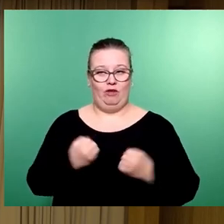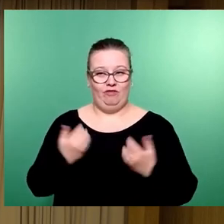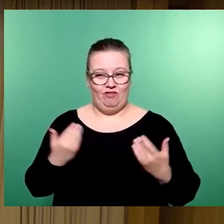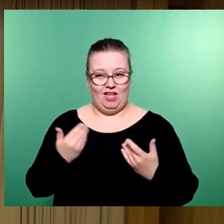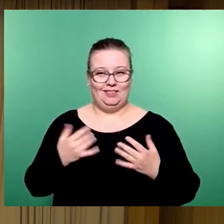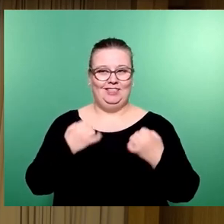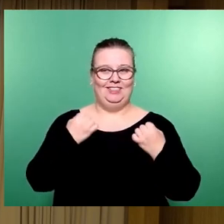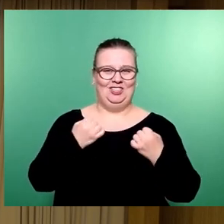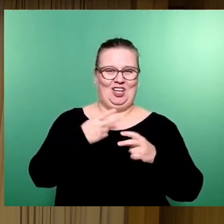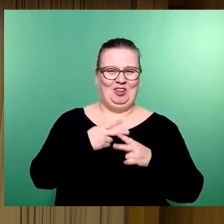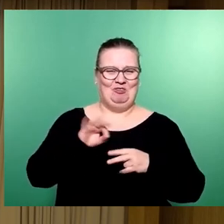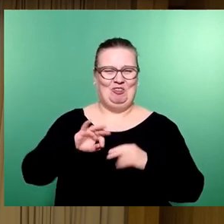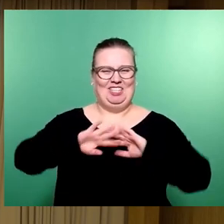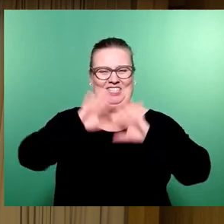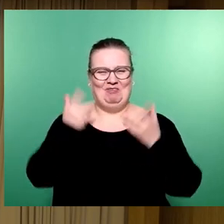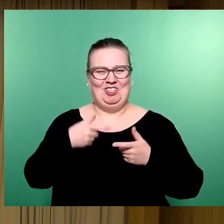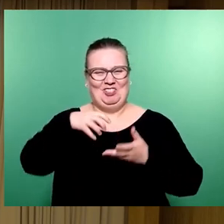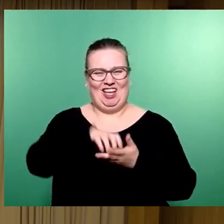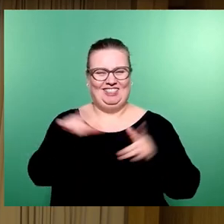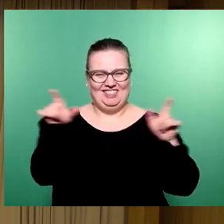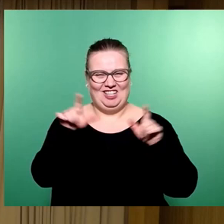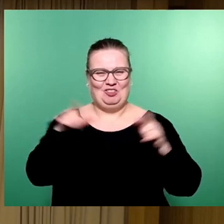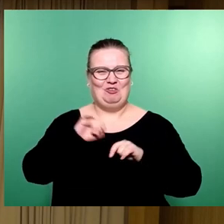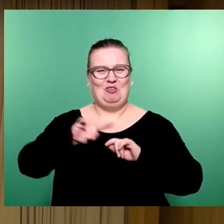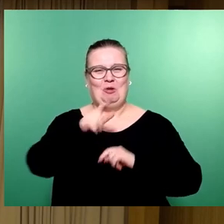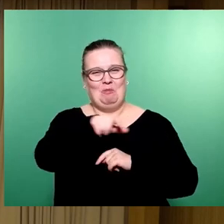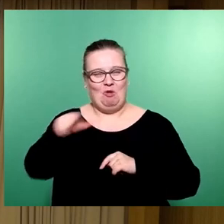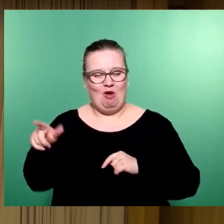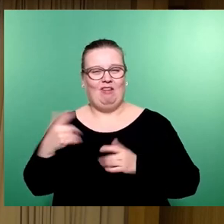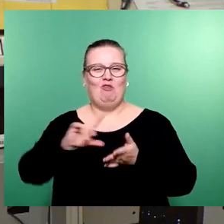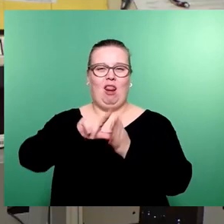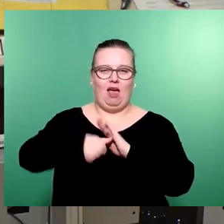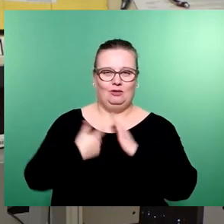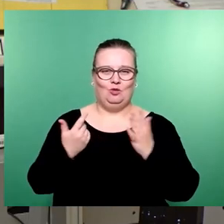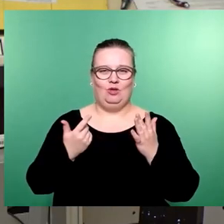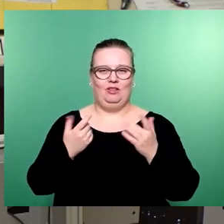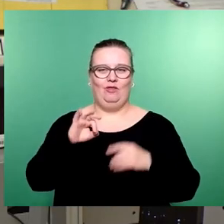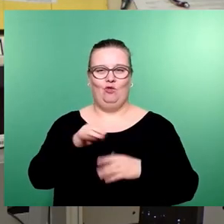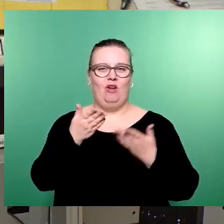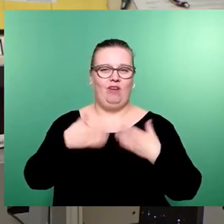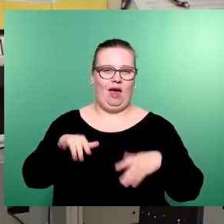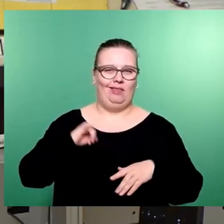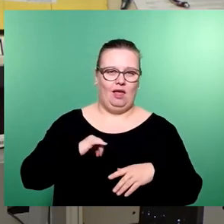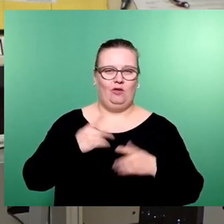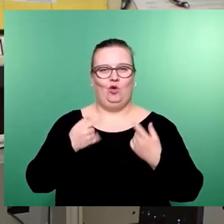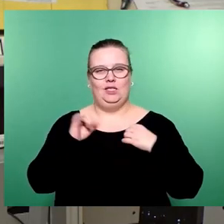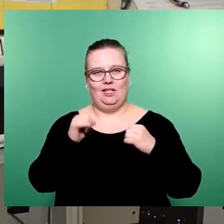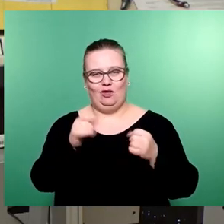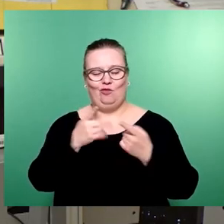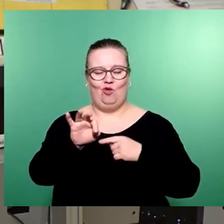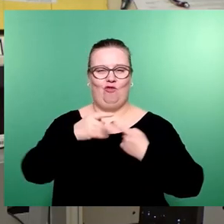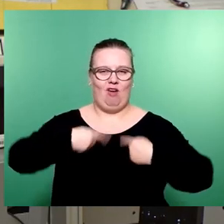für die ganze Stadtgesellschaft, für Sie als Bürgerinnen und Bürger, wenn es um Leistungen geht, für die freien Träger, für Initiativen, Vereine,